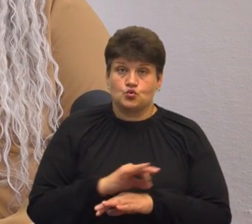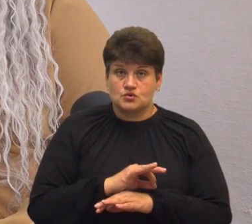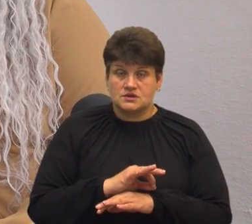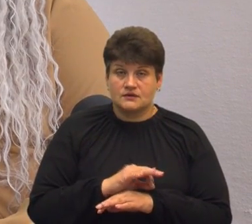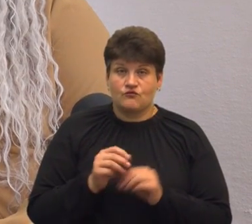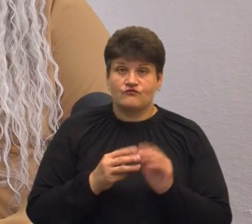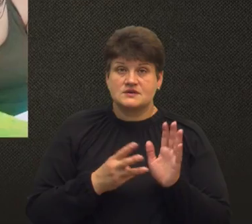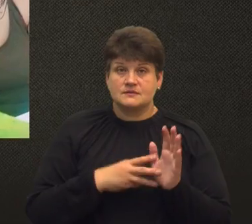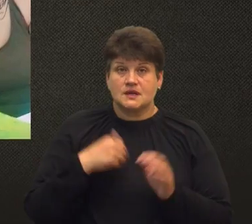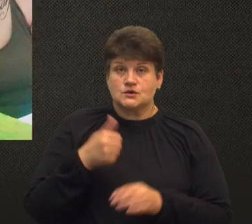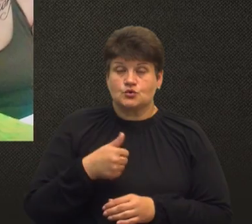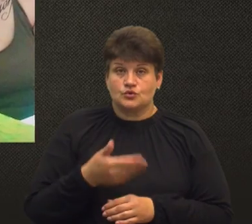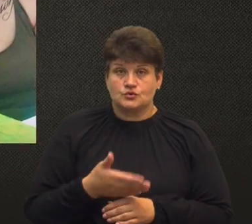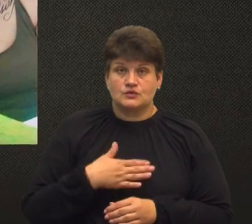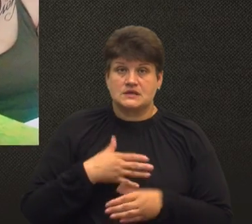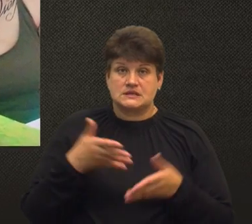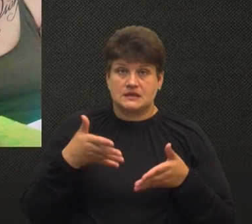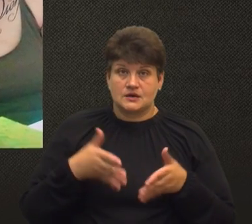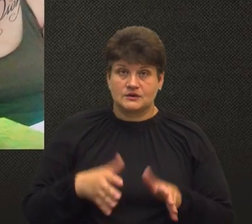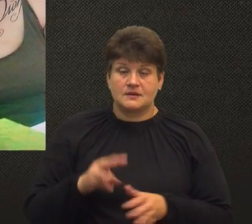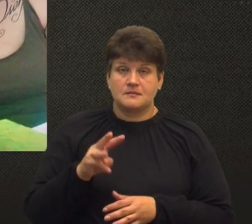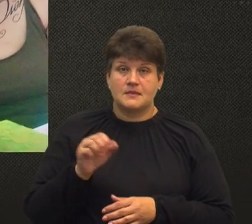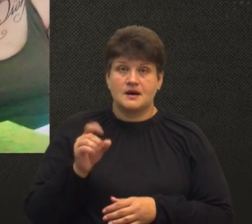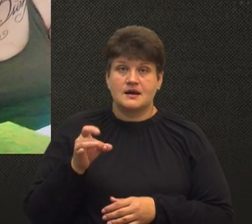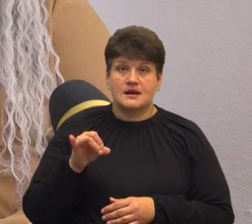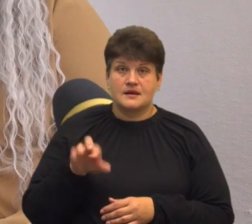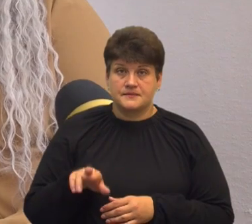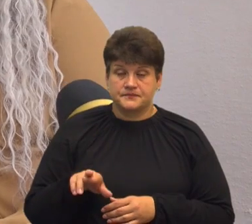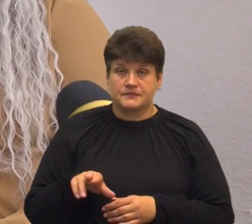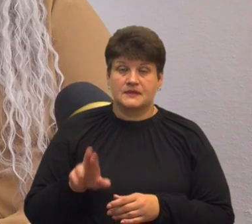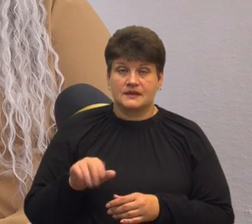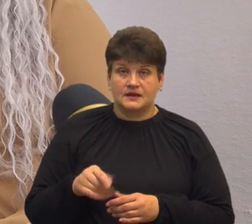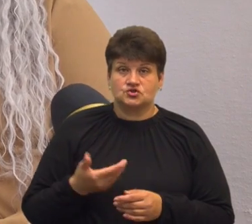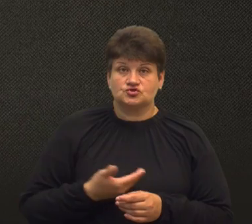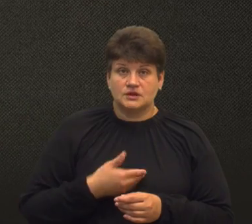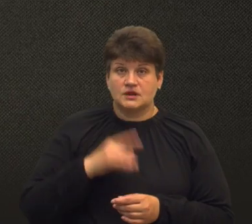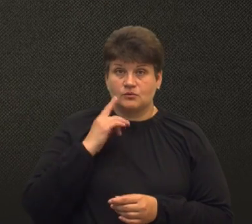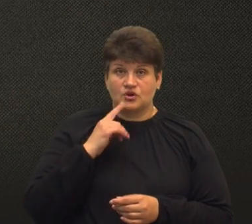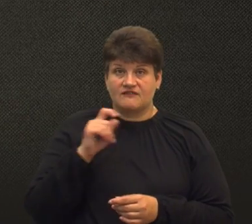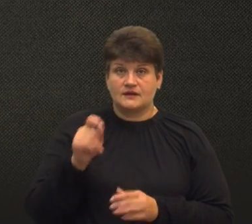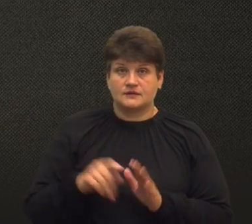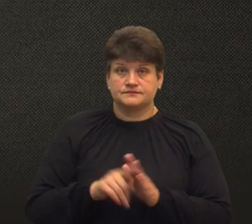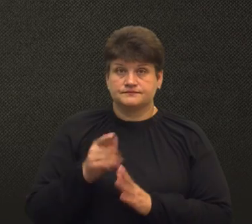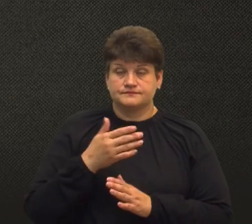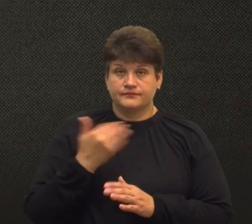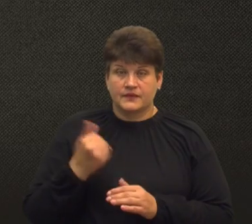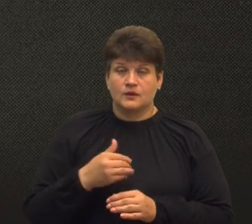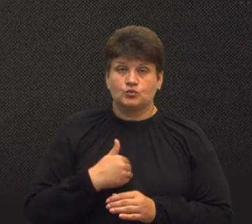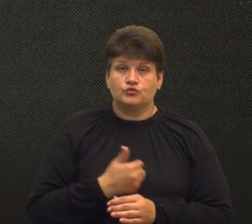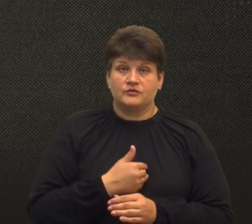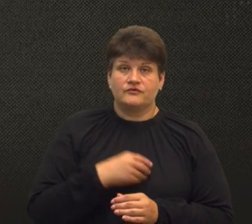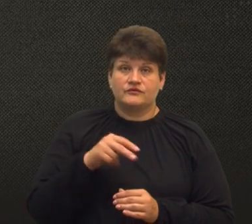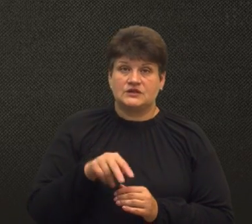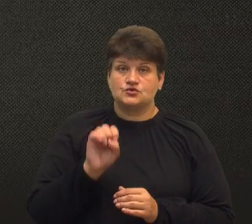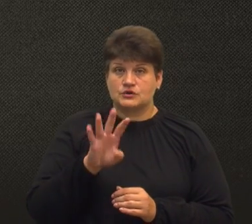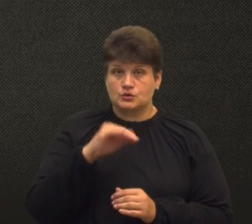18-му році. У нас народилась Марійка. Так, жили, поки нас не застала війна. Андрій був добровольцем і в 2014